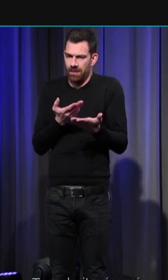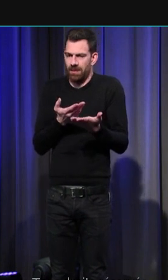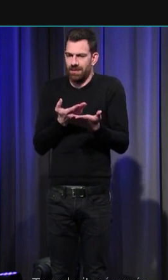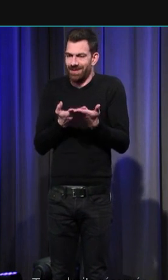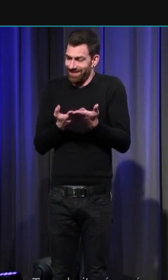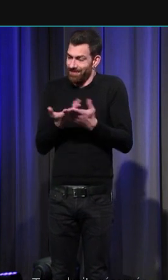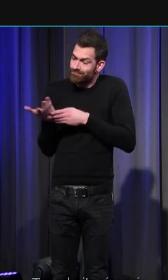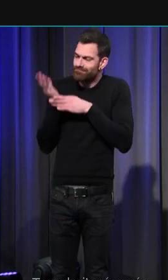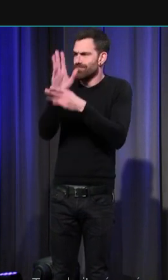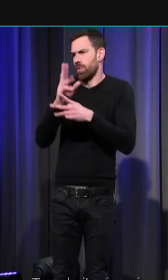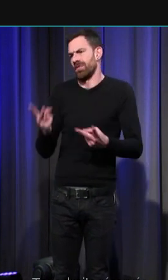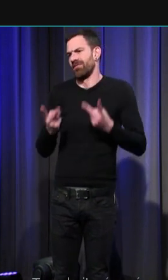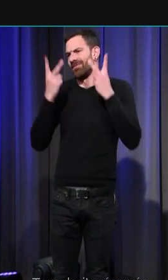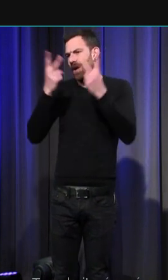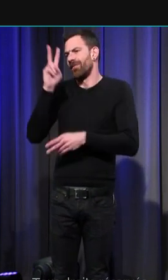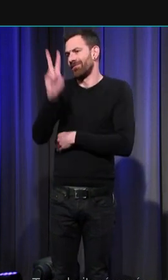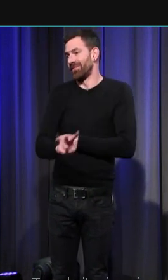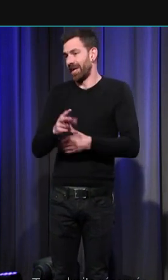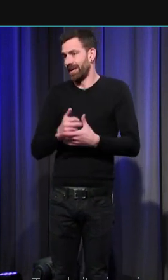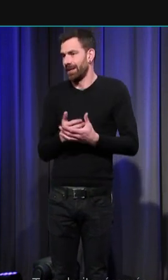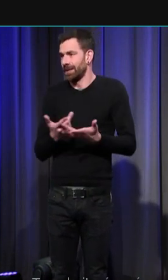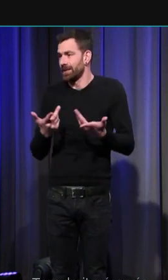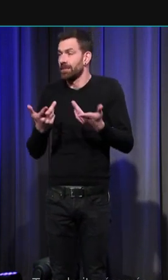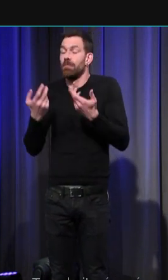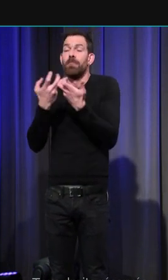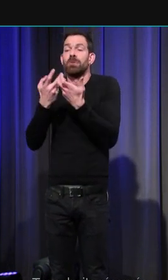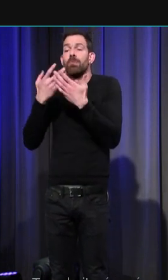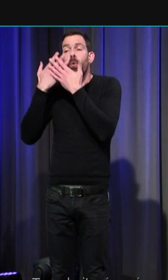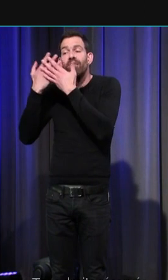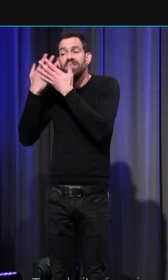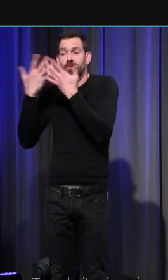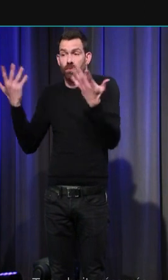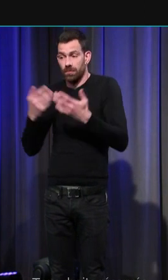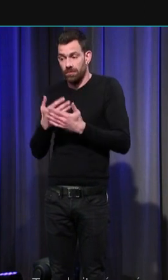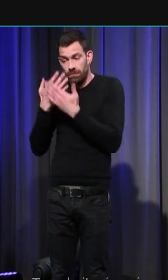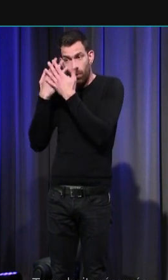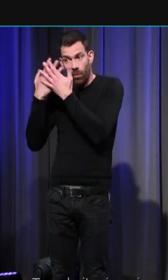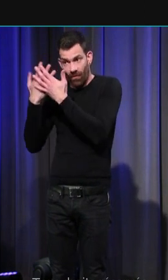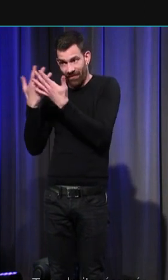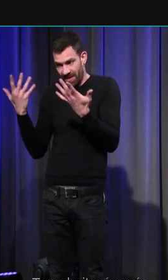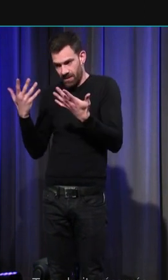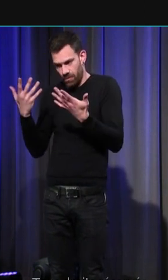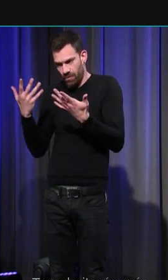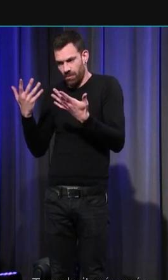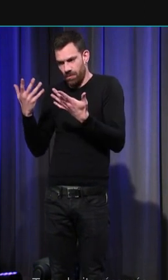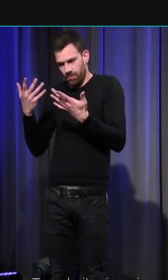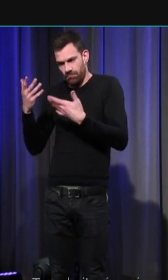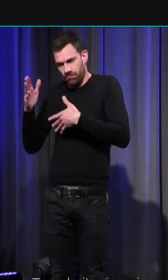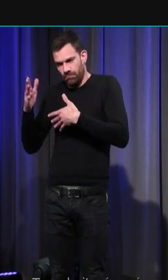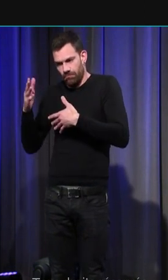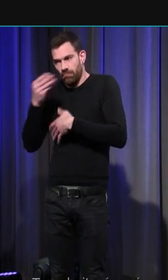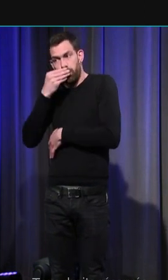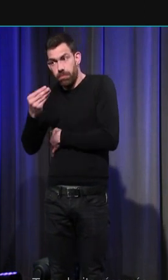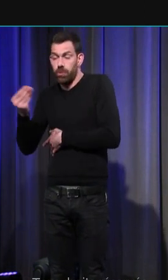valeurs revendiquées on pourrait parler de la confession par exemple la confession ne saurait être efficace non seulement